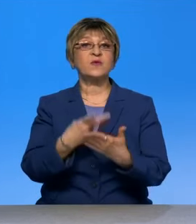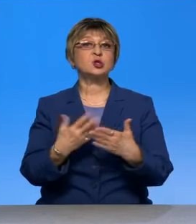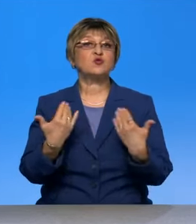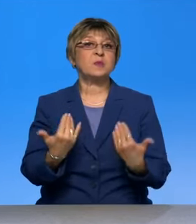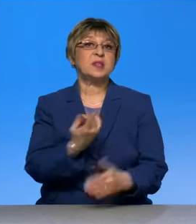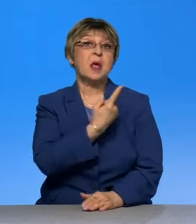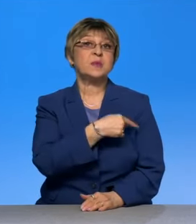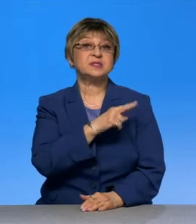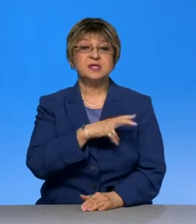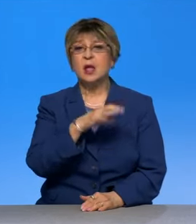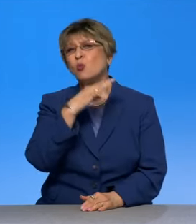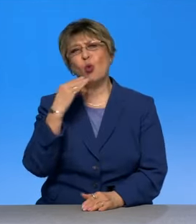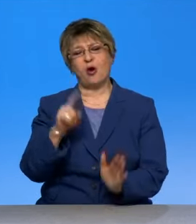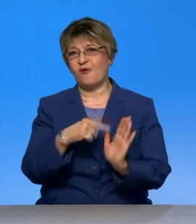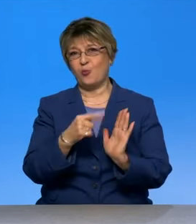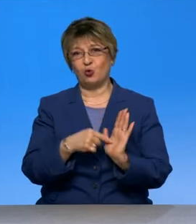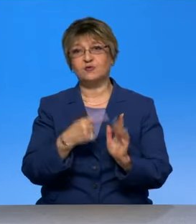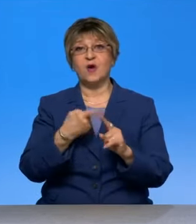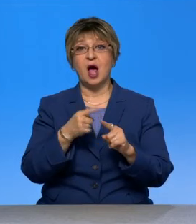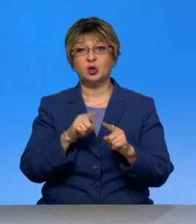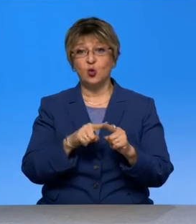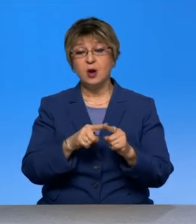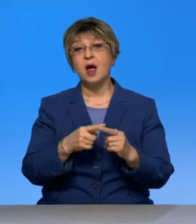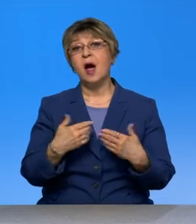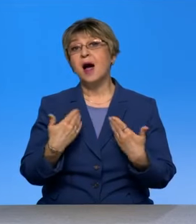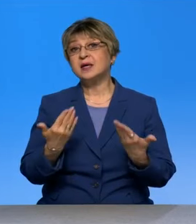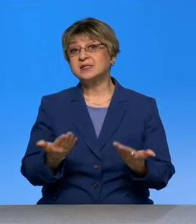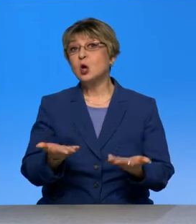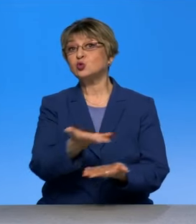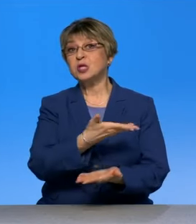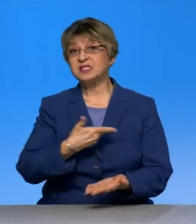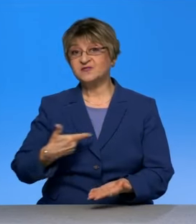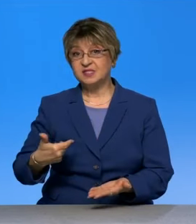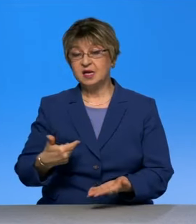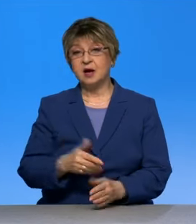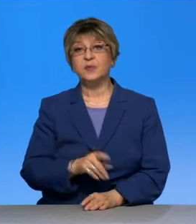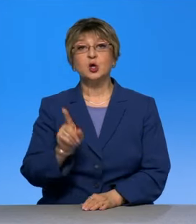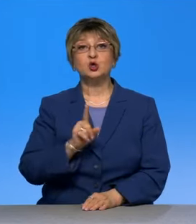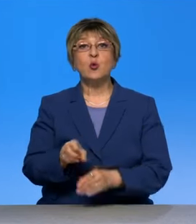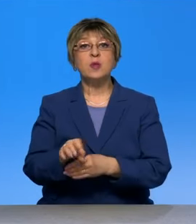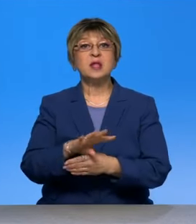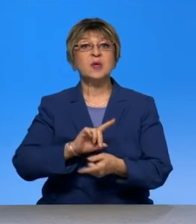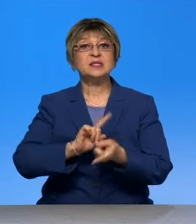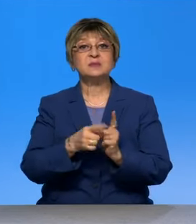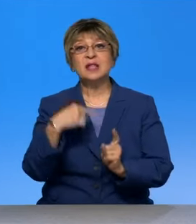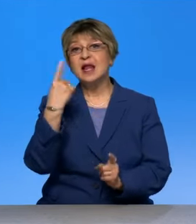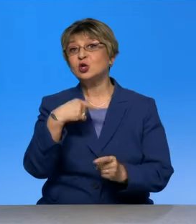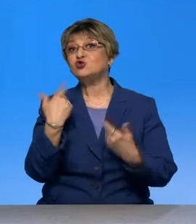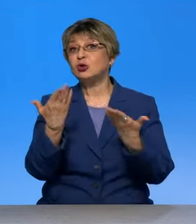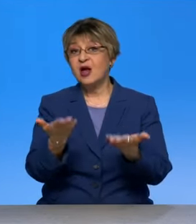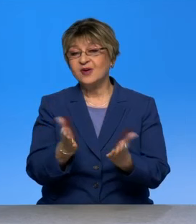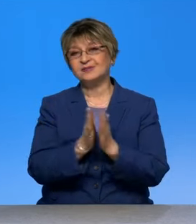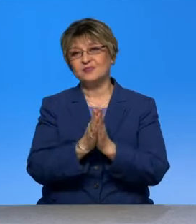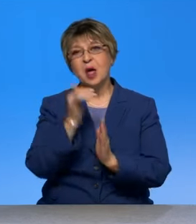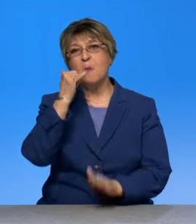медицина. общем, очень много вопросов, которые касаются нас всех с вами. Что пандемия изменила лично для вас? Позвоните в